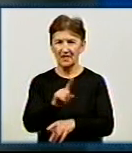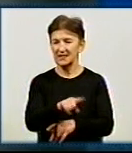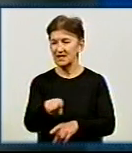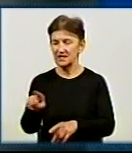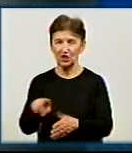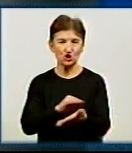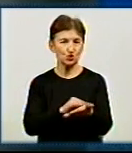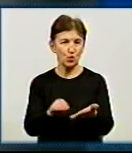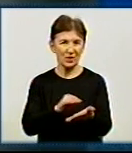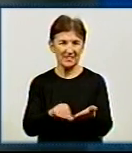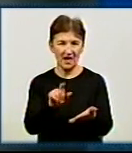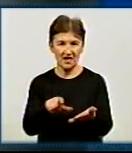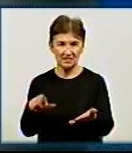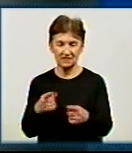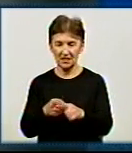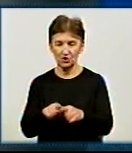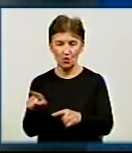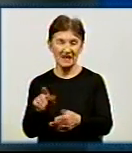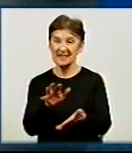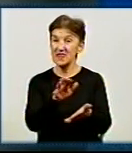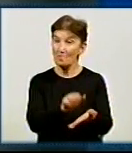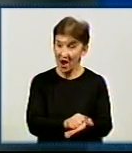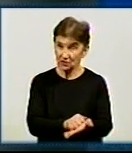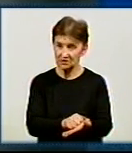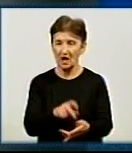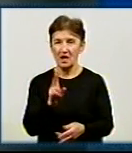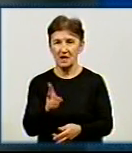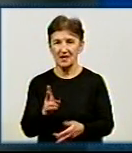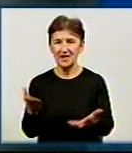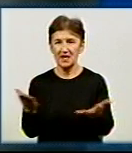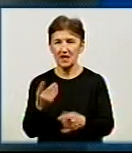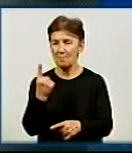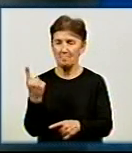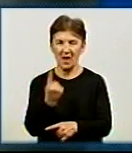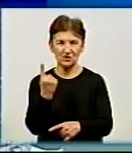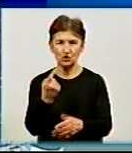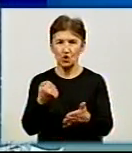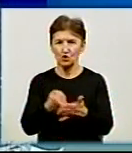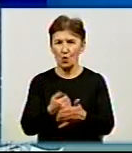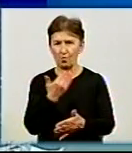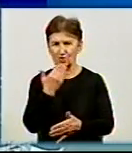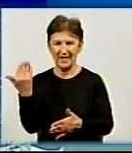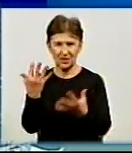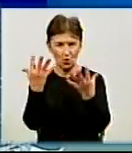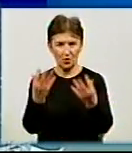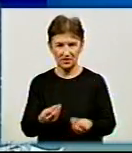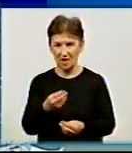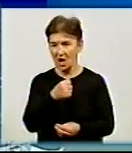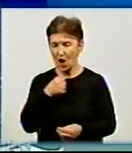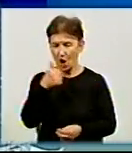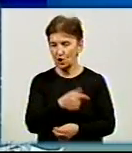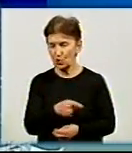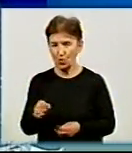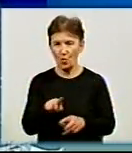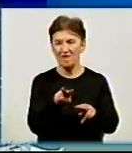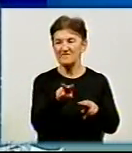які займаються цим фахово, які з першого до останнього дня року відстежують ті